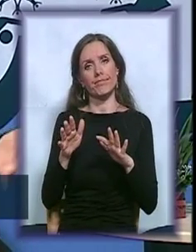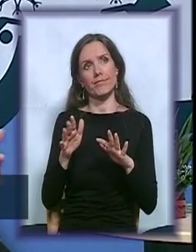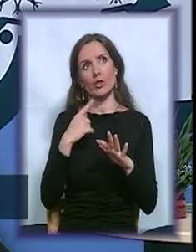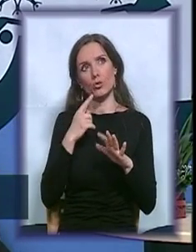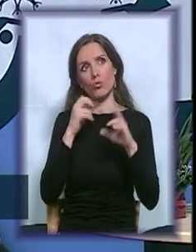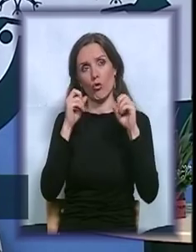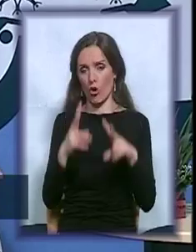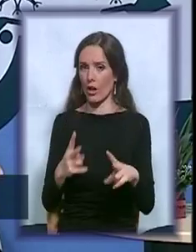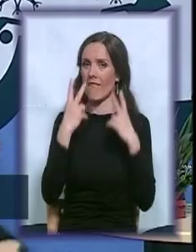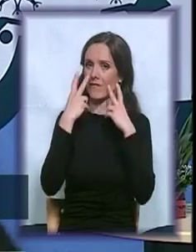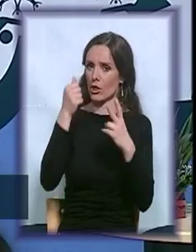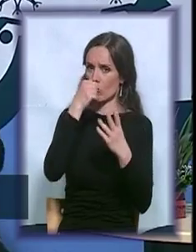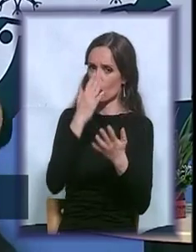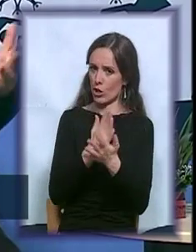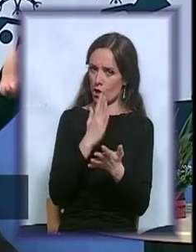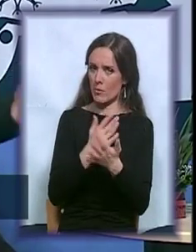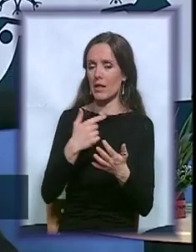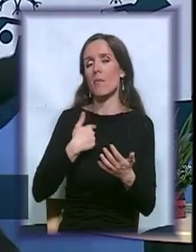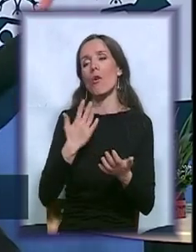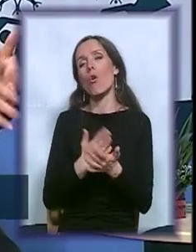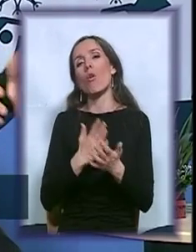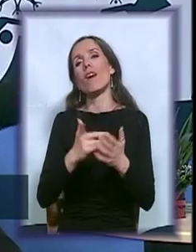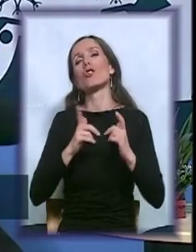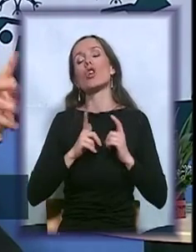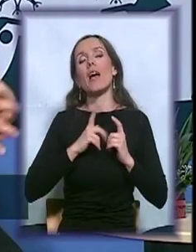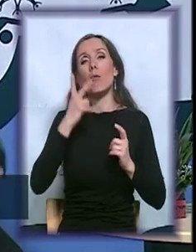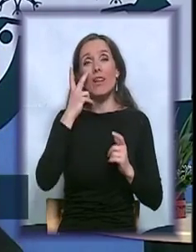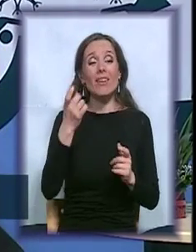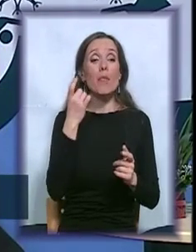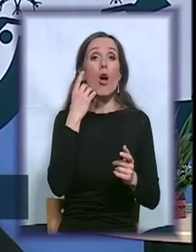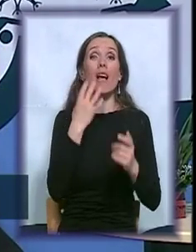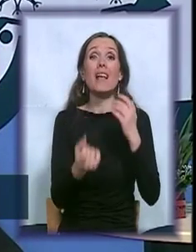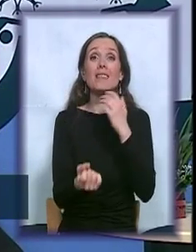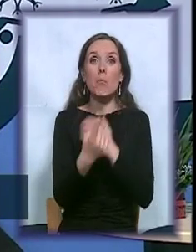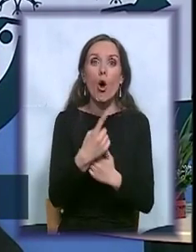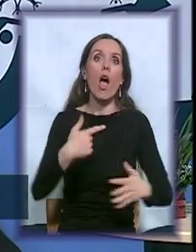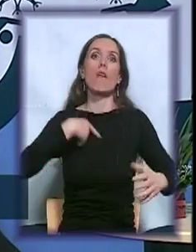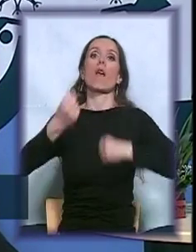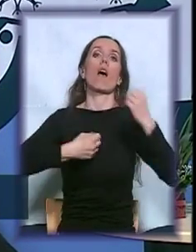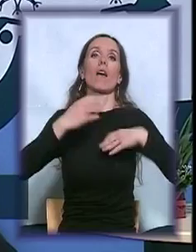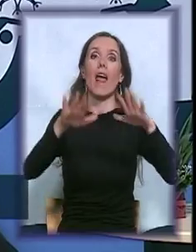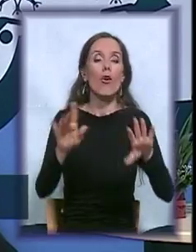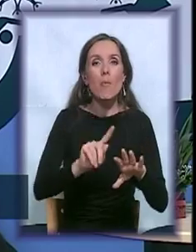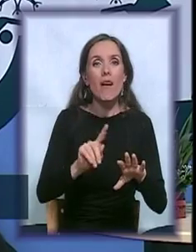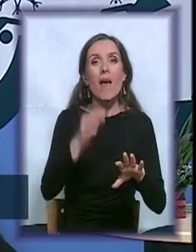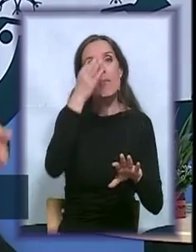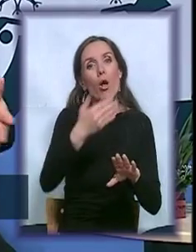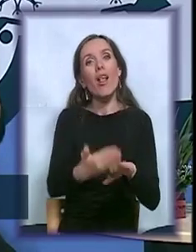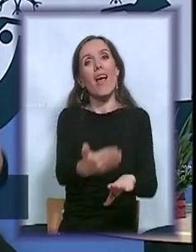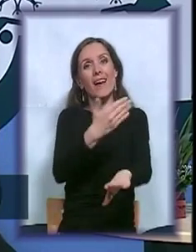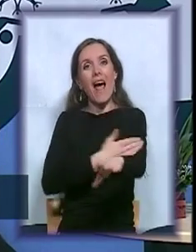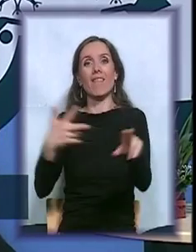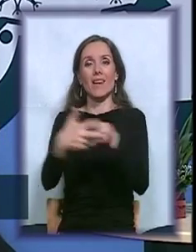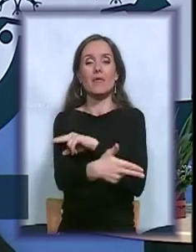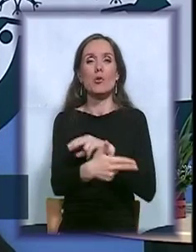hajde da vidimo što će biti. Mi smo uvek ti koji čekamo da vidimo, pa kad se desi da reagujemo, umjesto da nešto sve to preuzmemo ranije. Kada